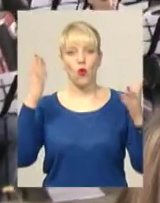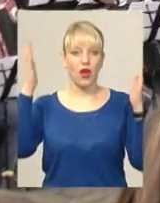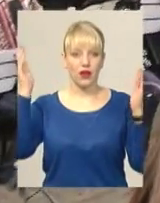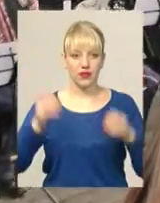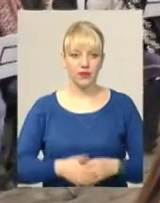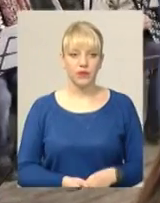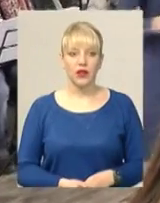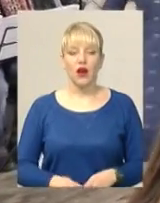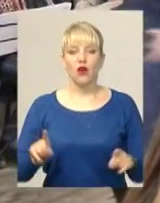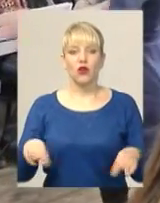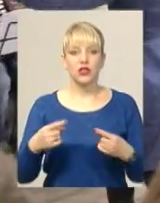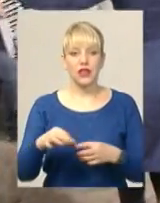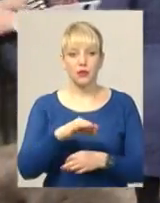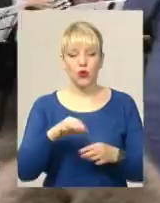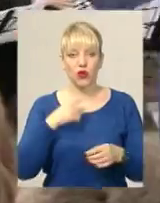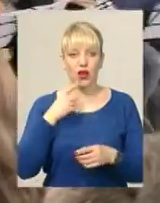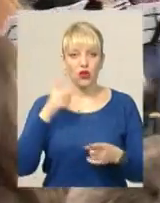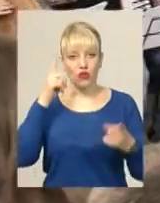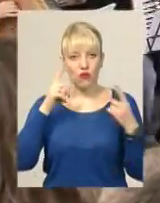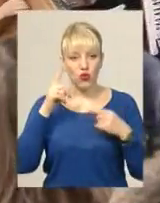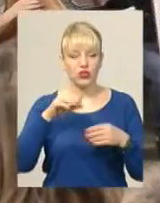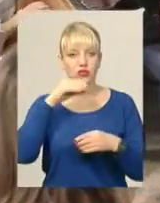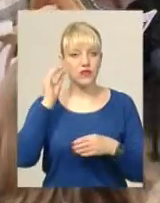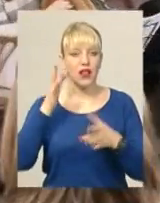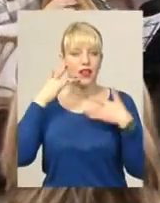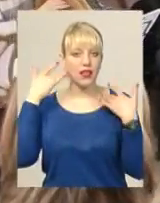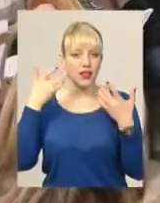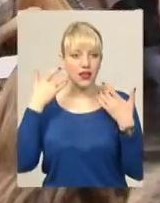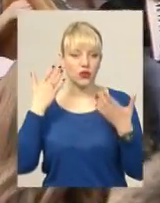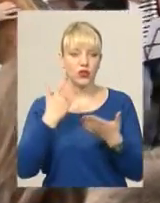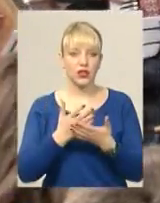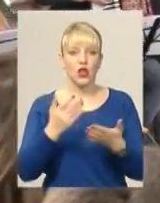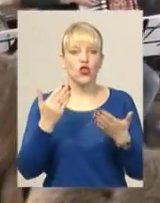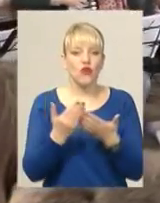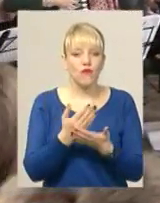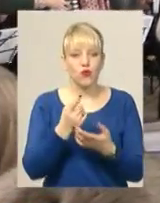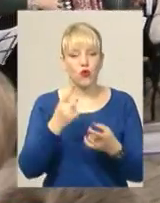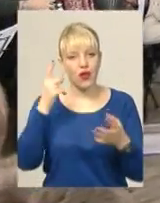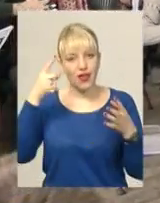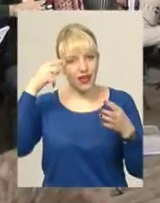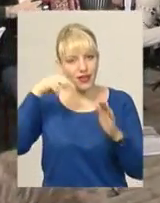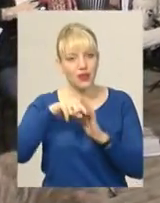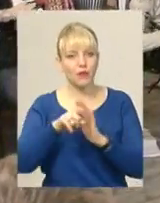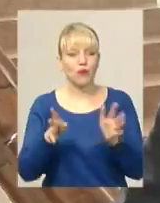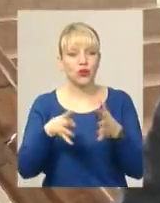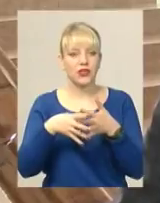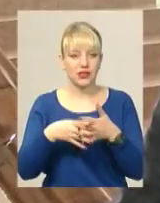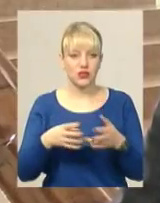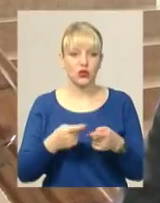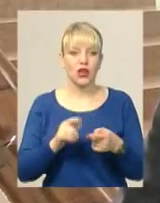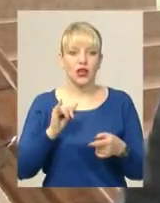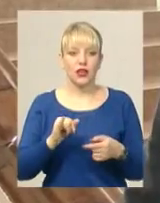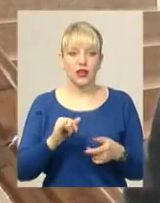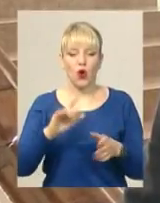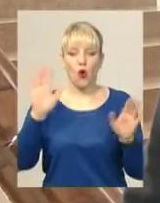Організатори проєкту кажуть, творчість Шевченка дуже легко лягає на нову інтерпретацію, як смислову, так і музичну. Хор буде